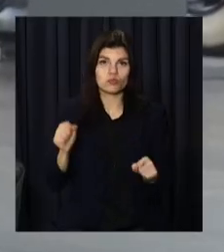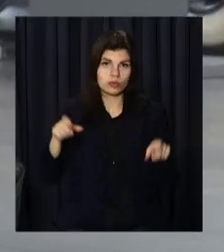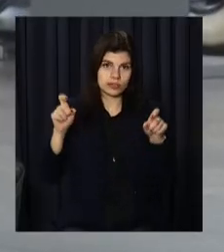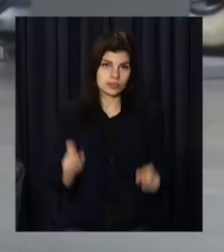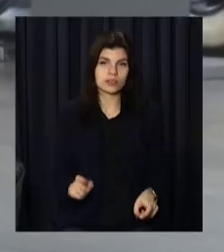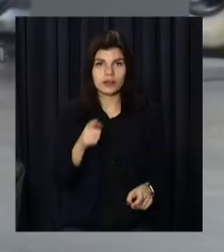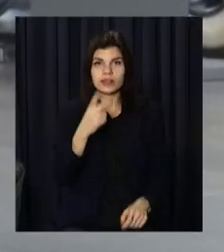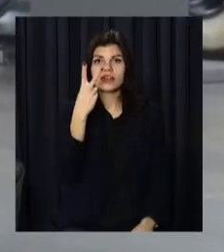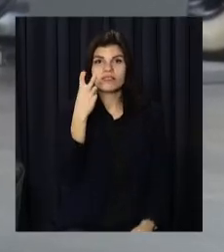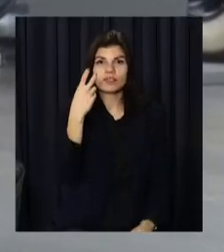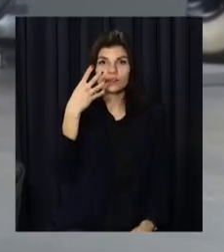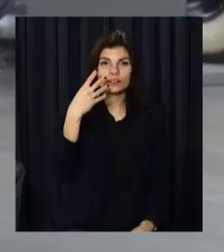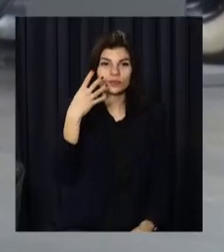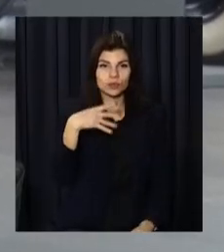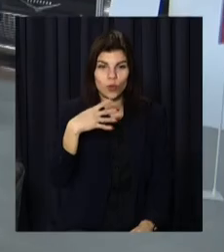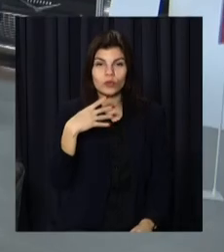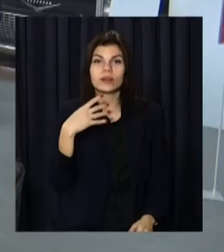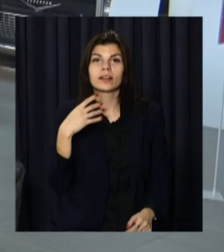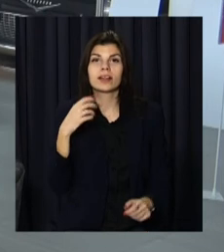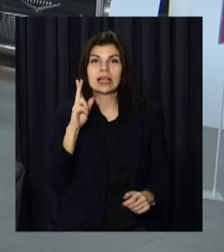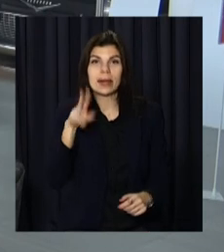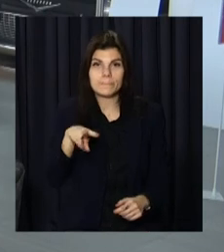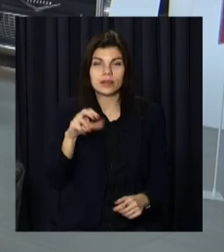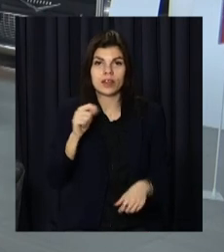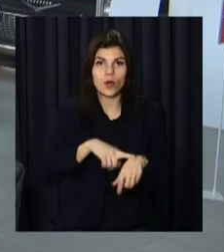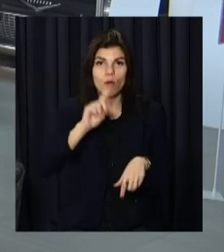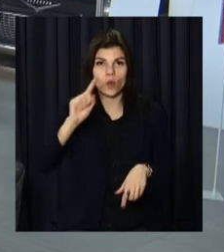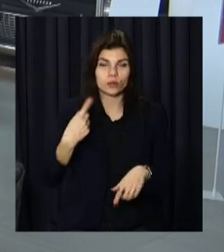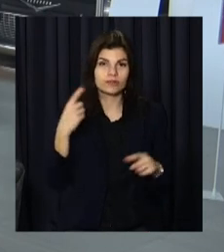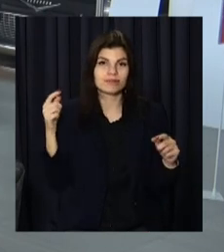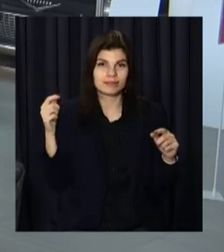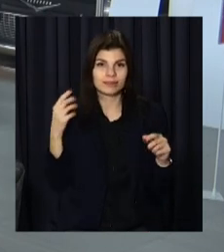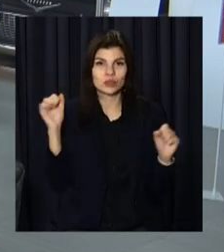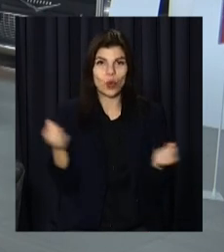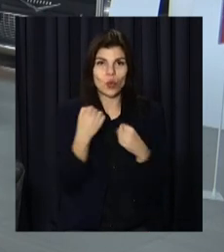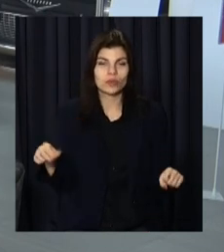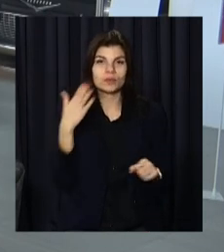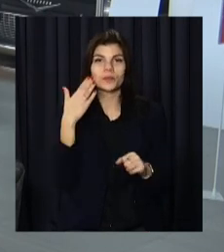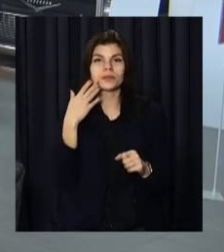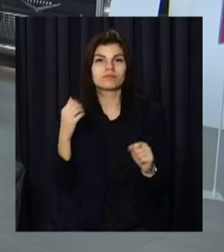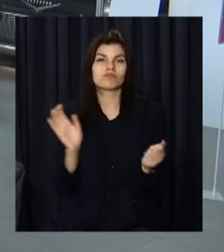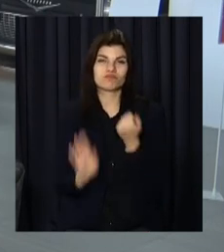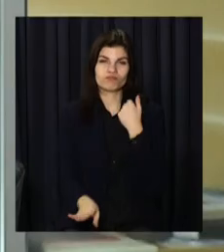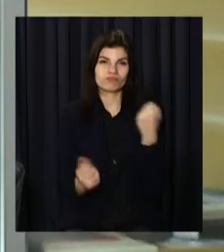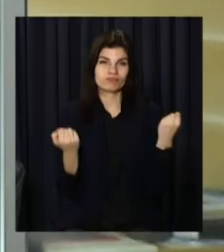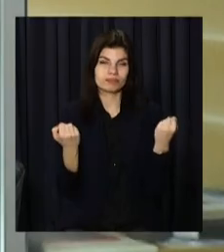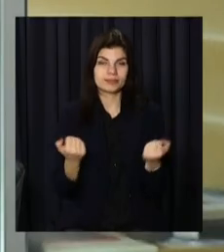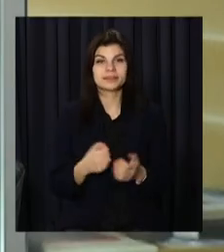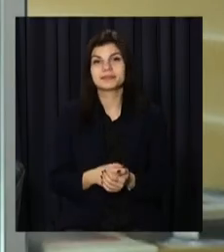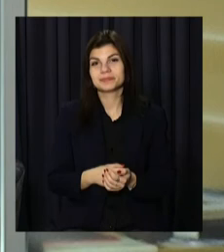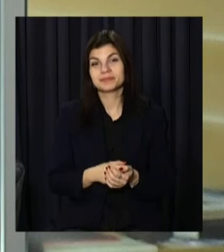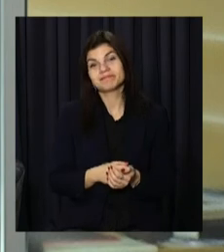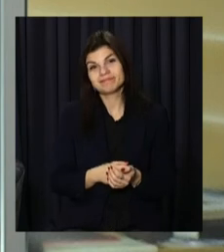кілометрів на годину Феррари Діно. Олександр Тушенко, Константин Комех, OpenNews телеканал «Відкритий».